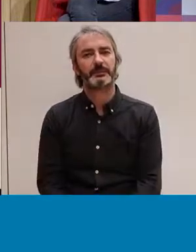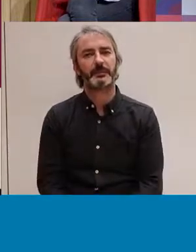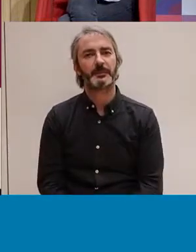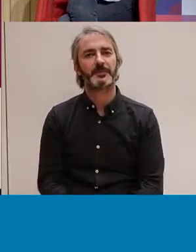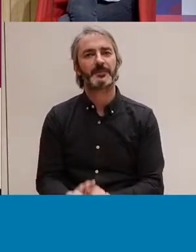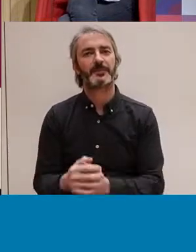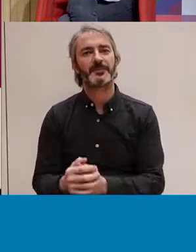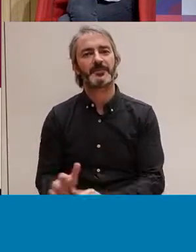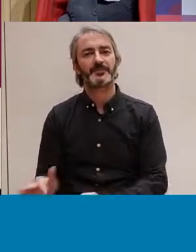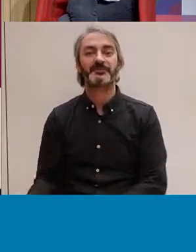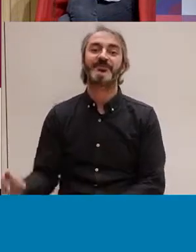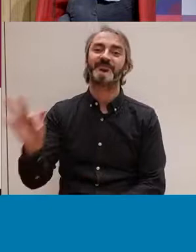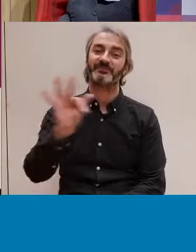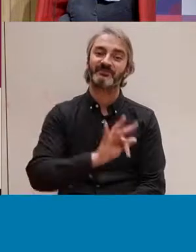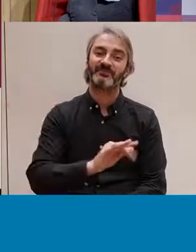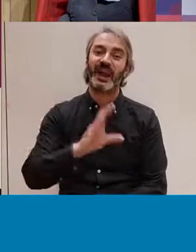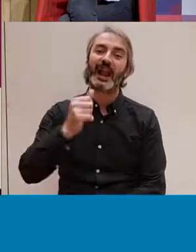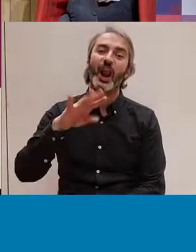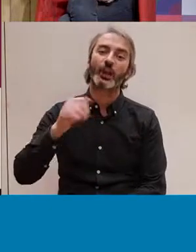Carlota?